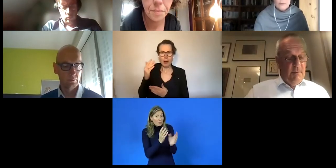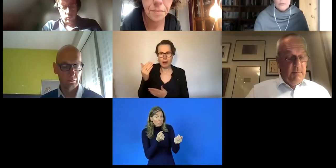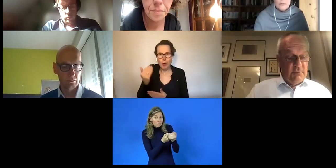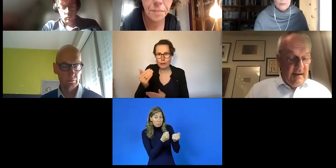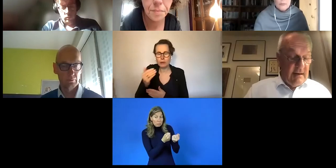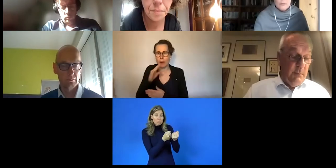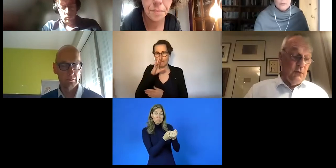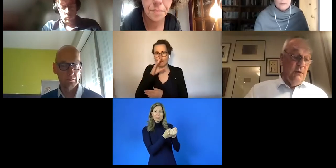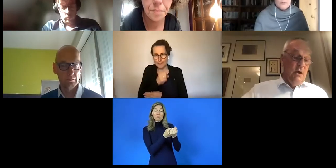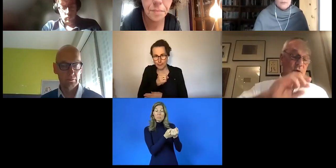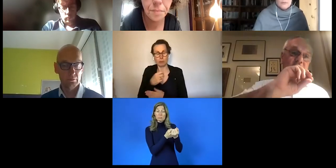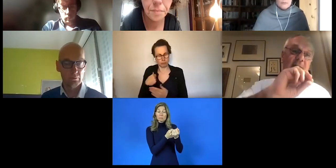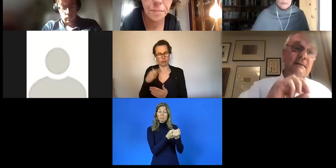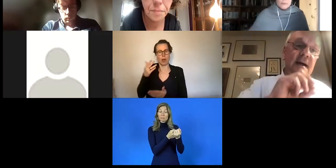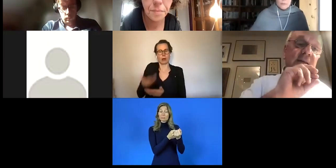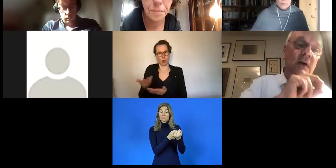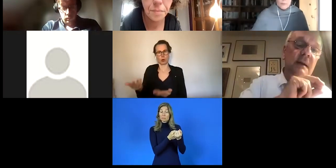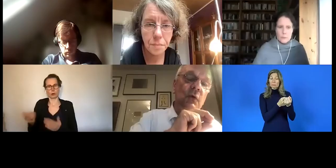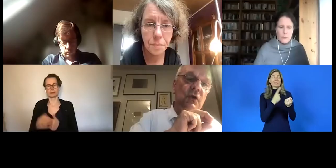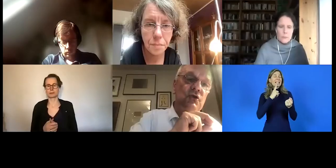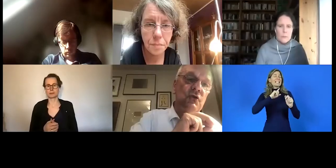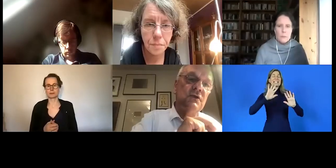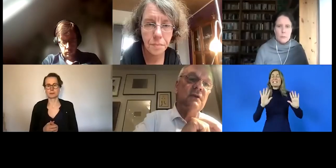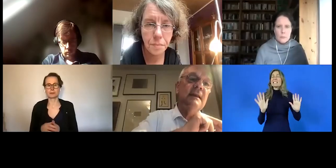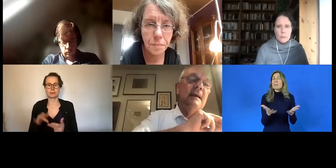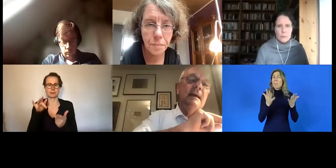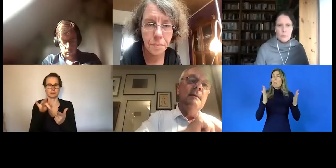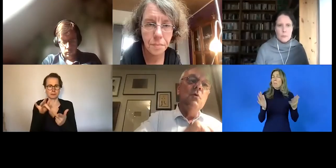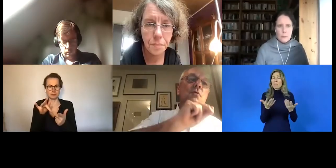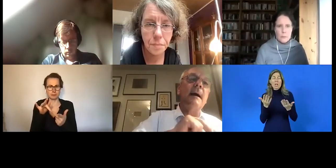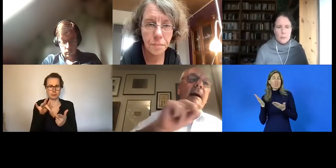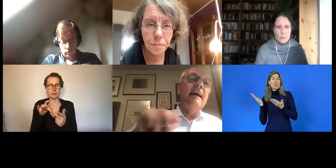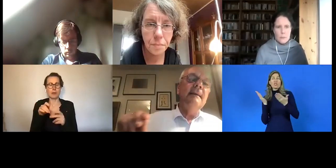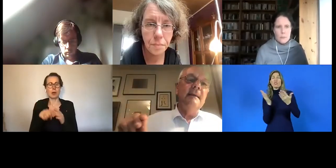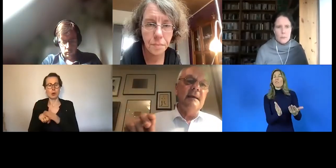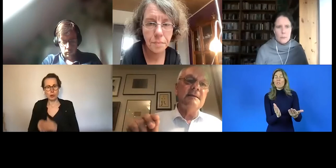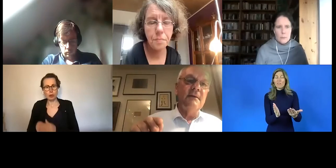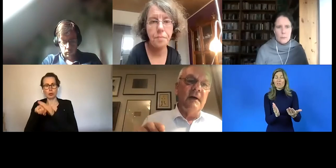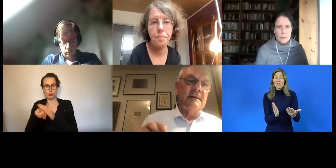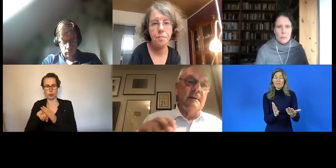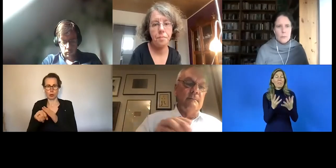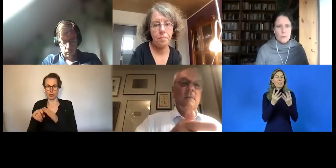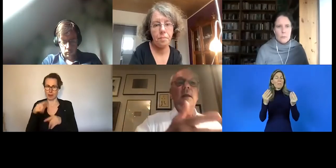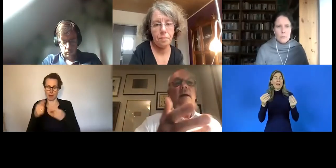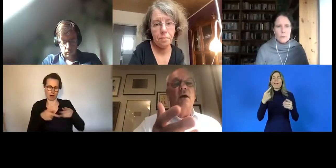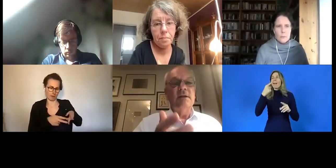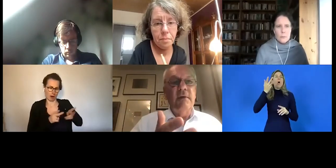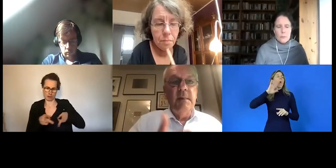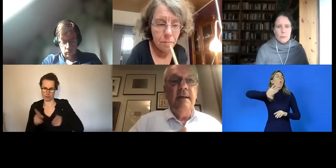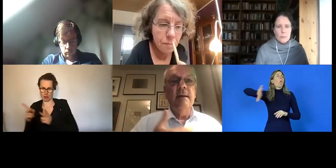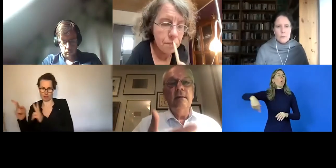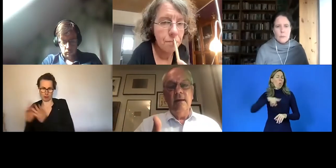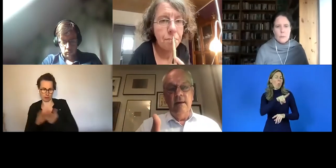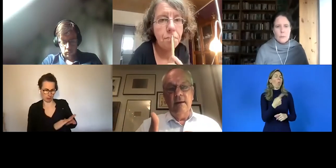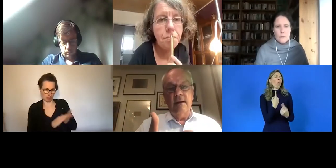aufgebaut und angeboten. Und dann waren es vor allem Unterstützungen im Übergang in die nächste Phase. Aus der